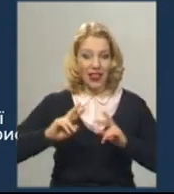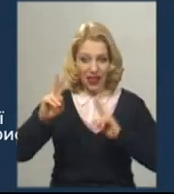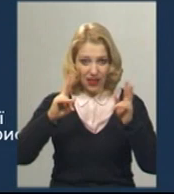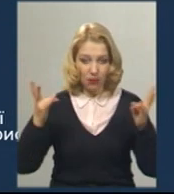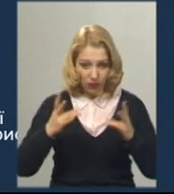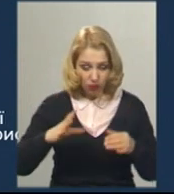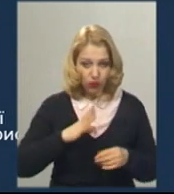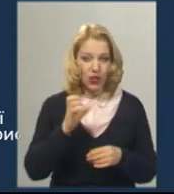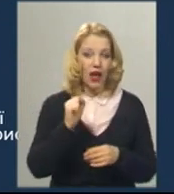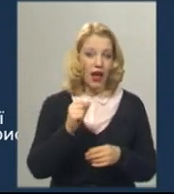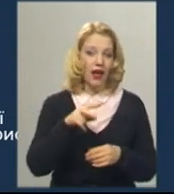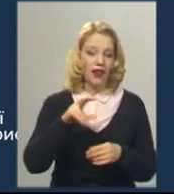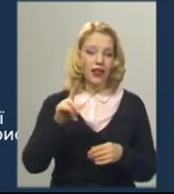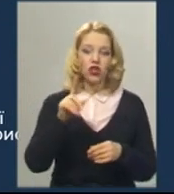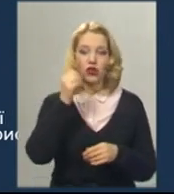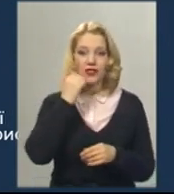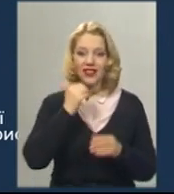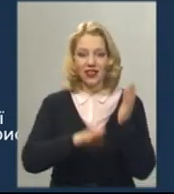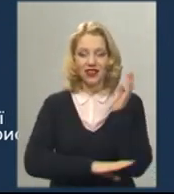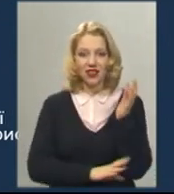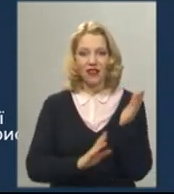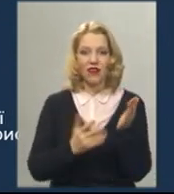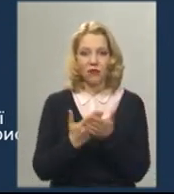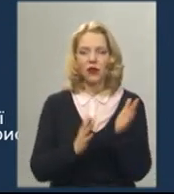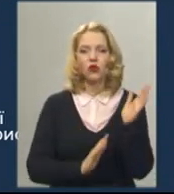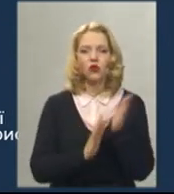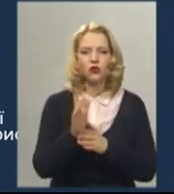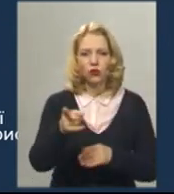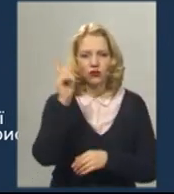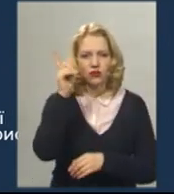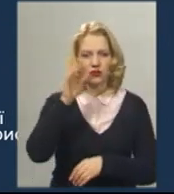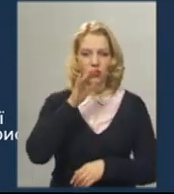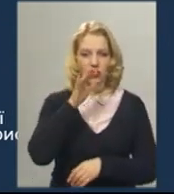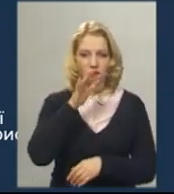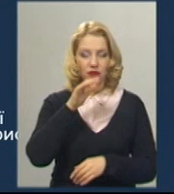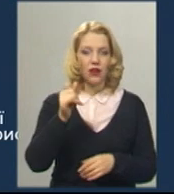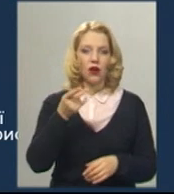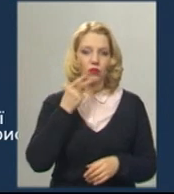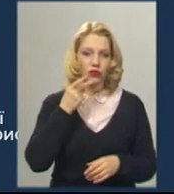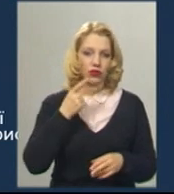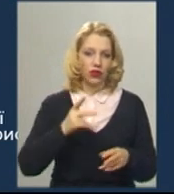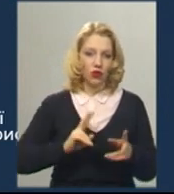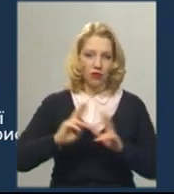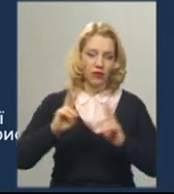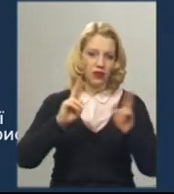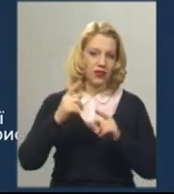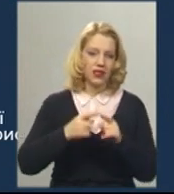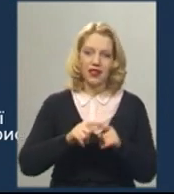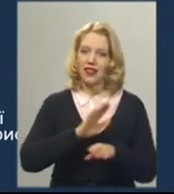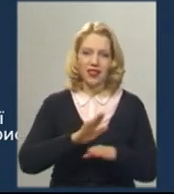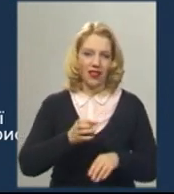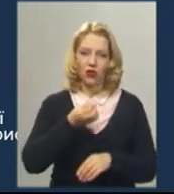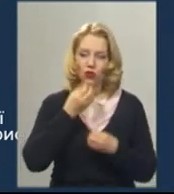старі дерева ще ростуть, там я не знаю яких часів, і постійно підрізається, то не є добре, це